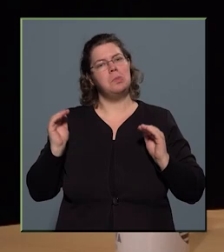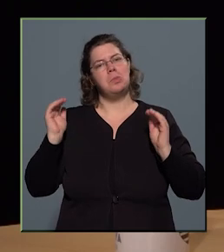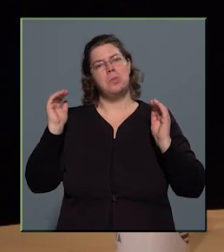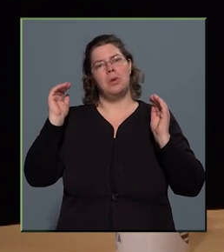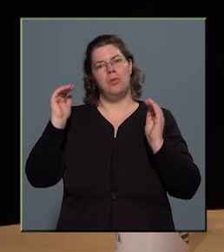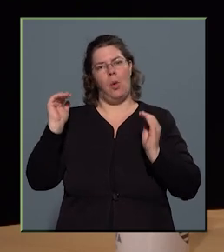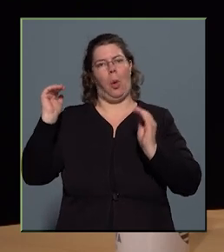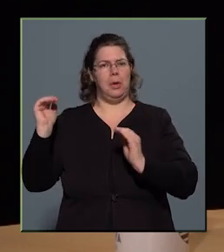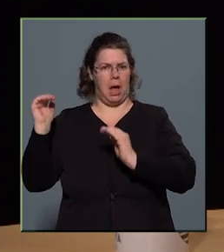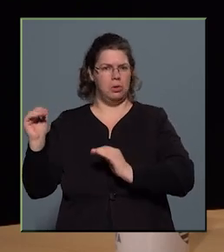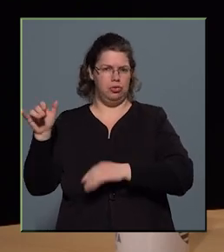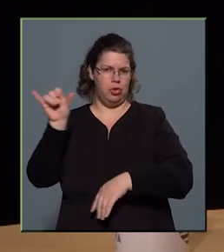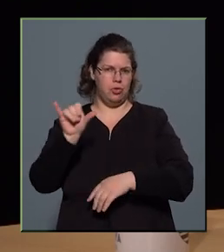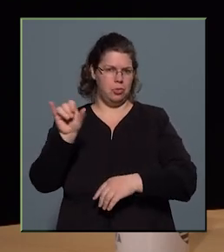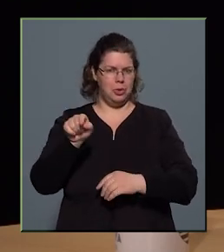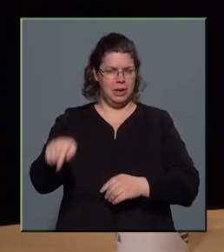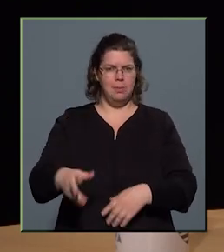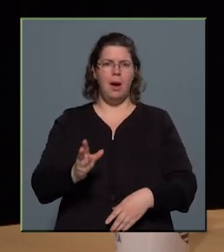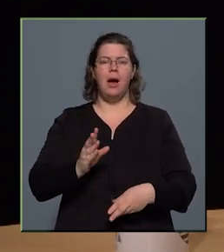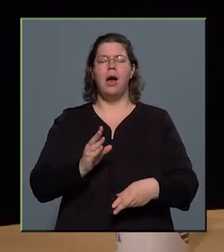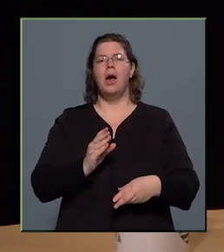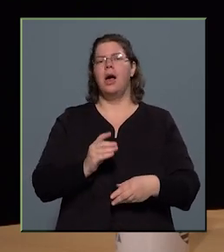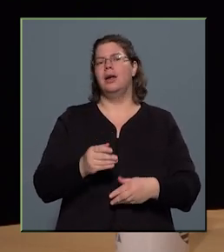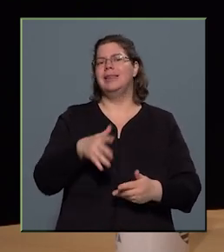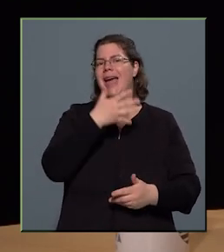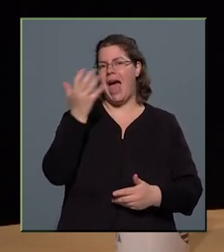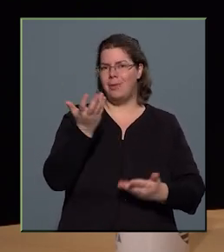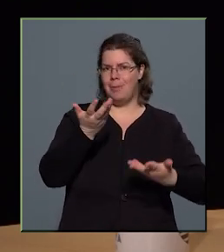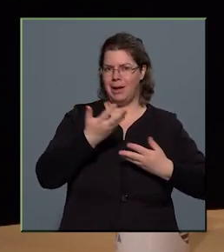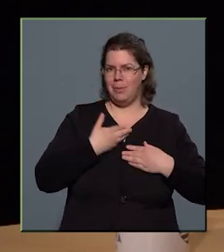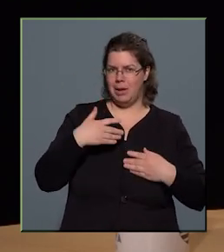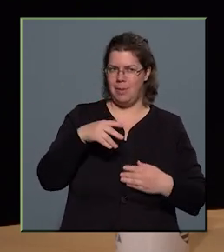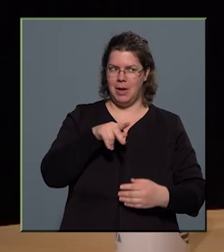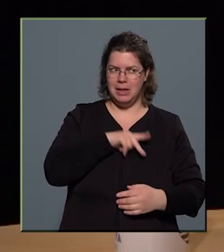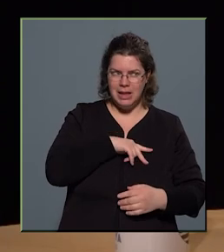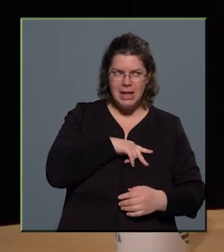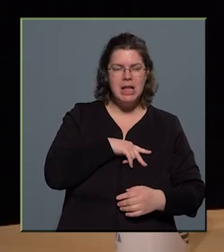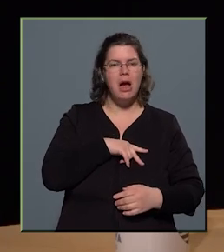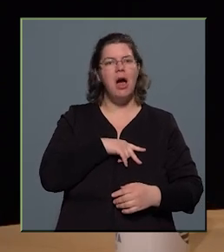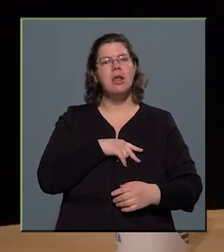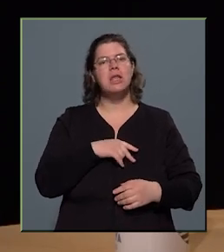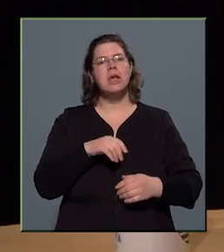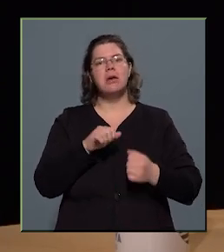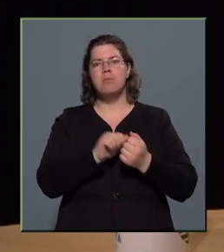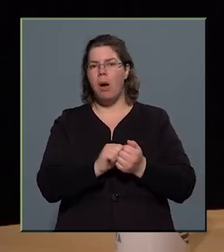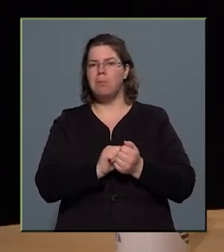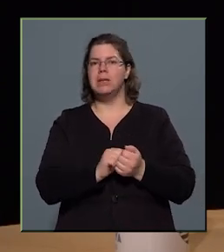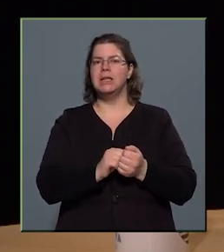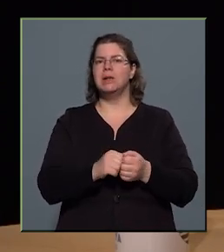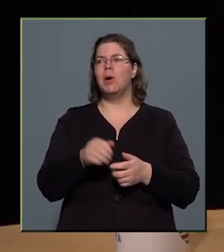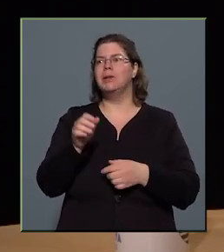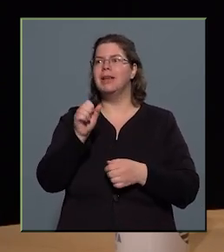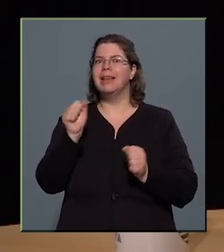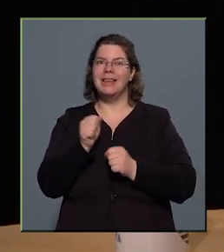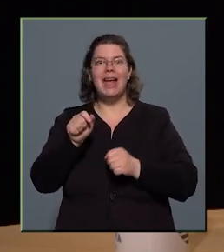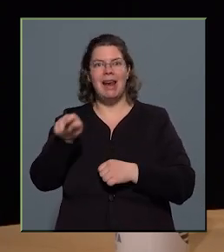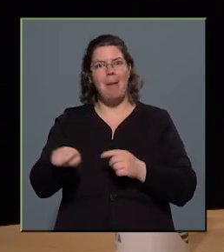mentem el nyugdíjba, ugye nyáron kaptam meg a díjat, papíron, télen mentem el nyugdíjba,